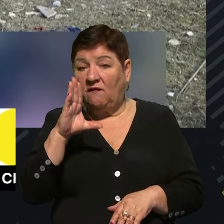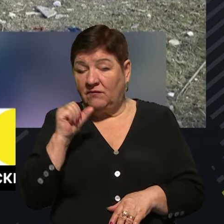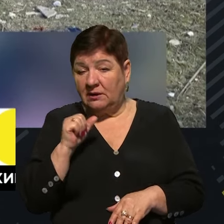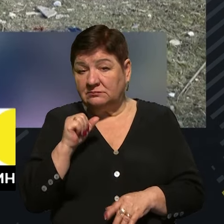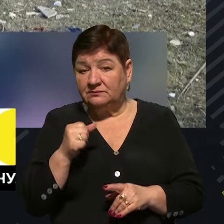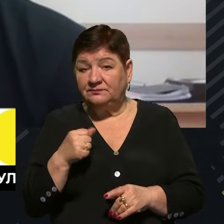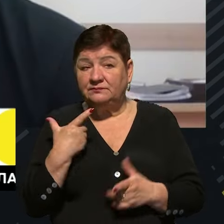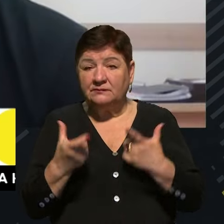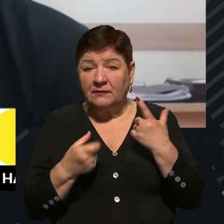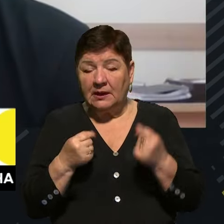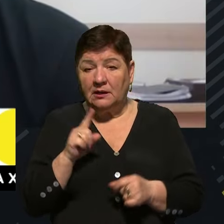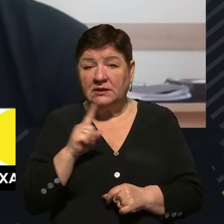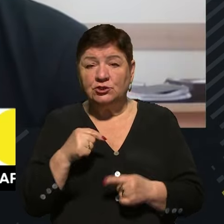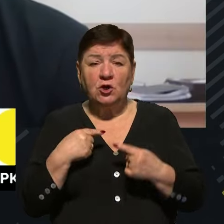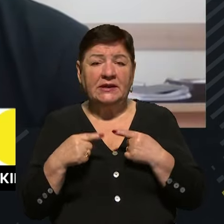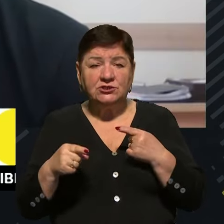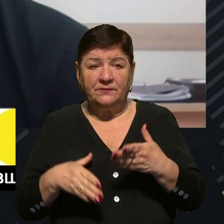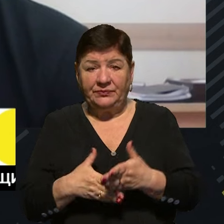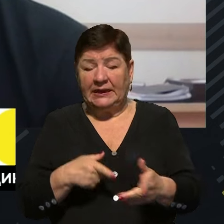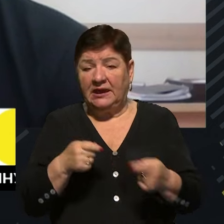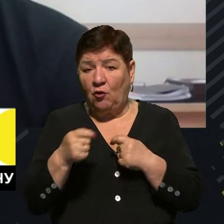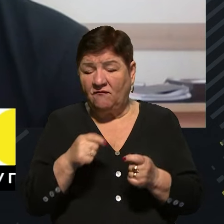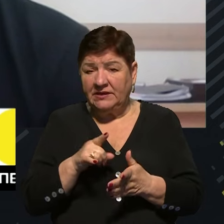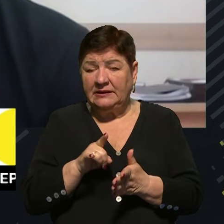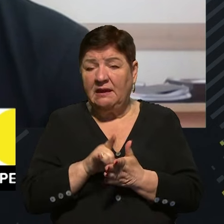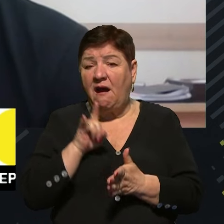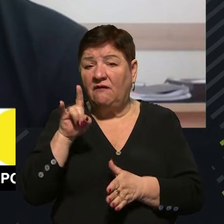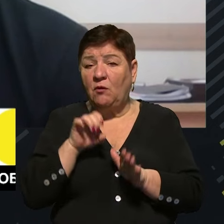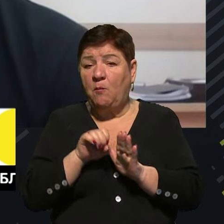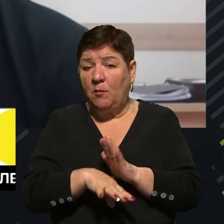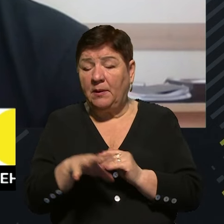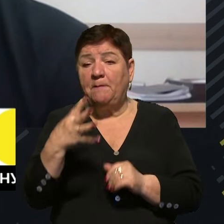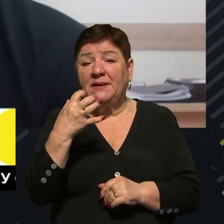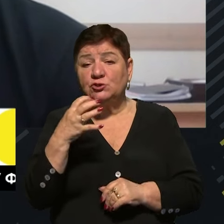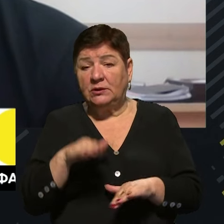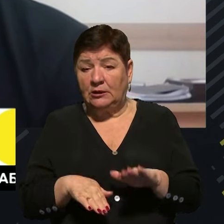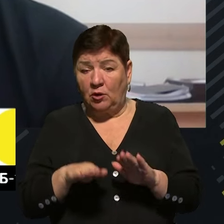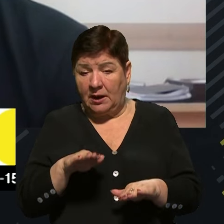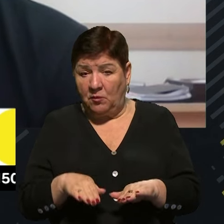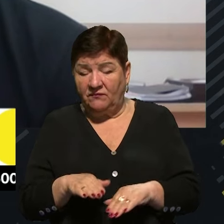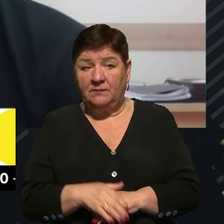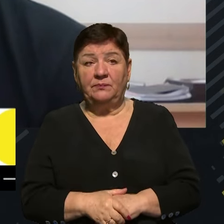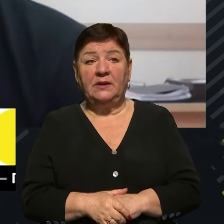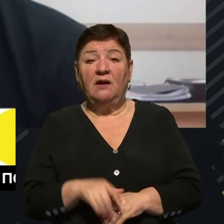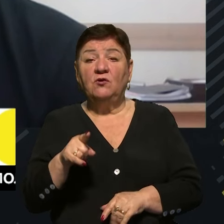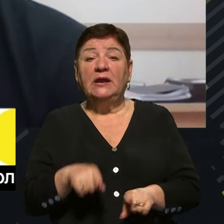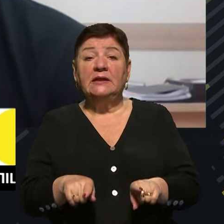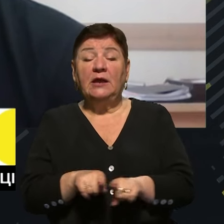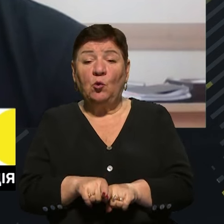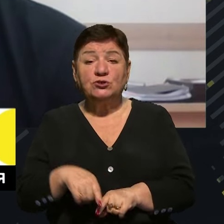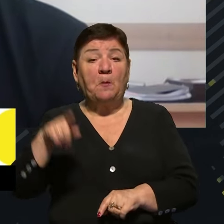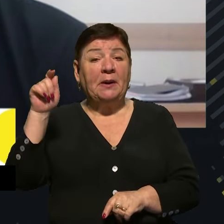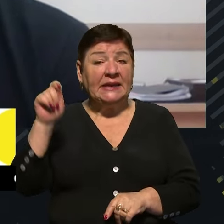застосовують дещорідше керовані бомби 500-кг. Вони також до нас